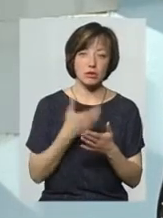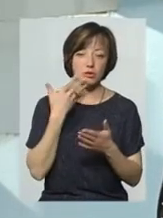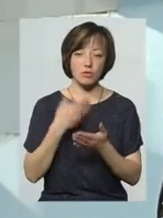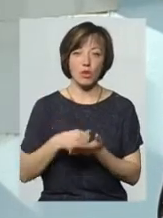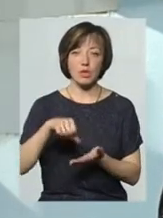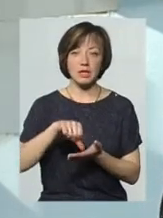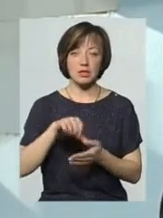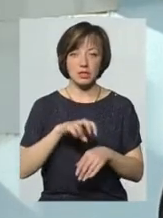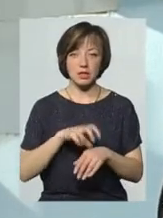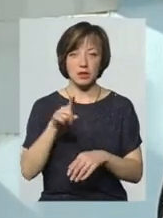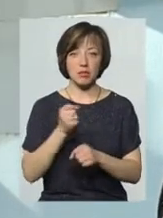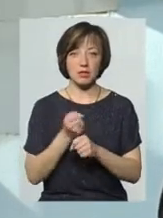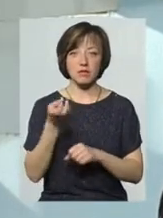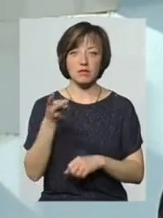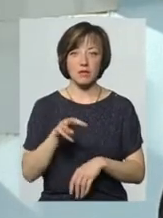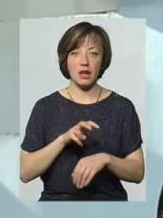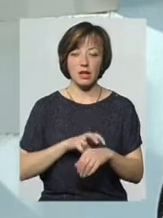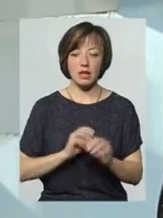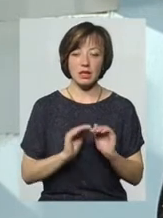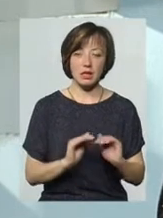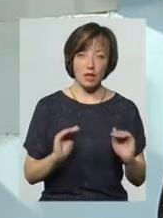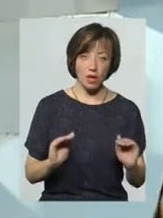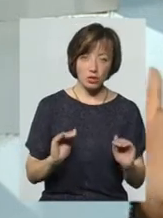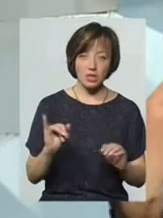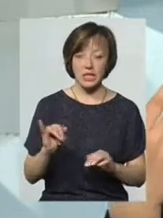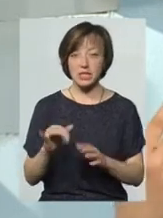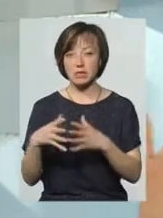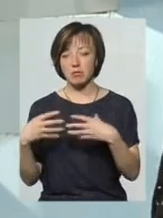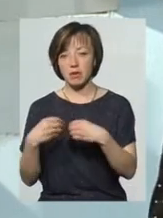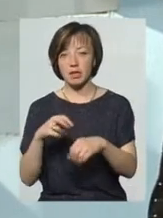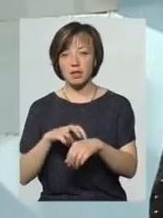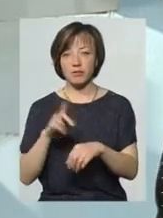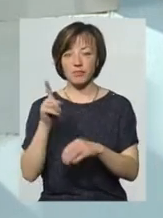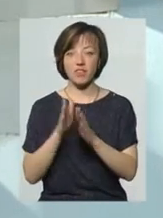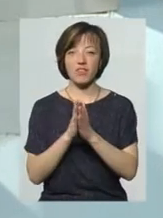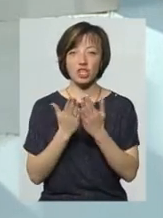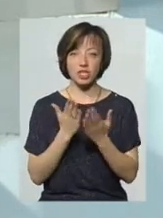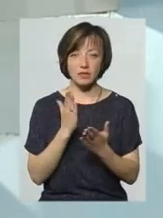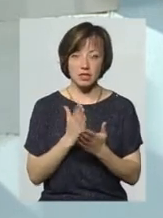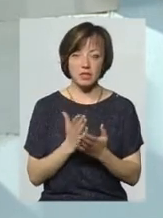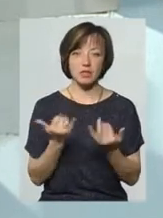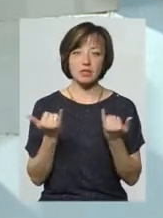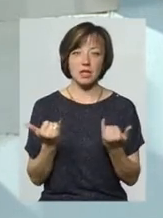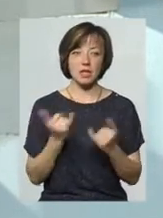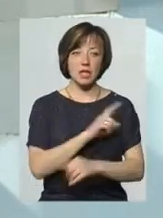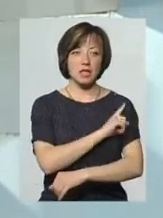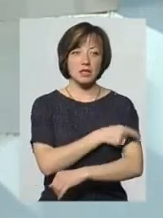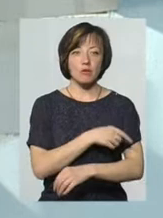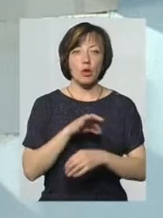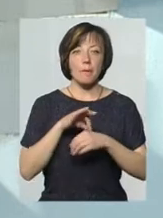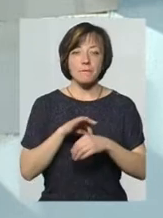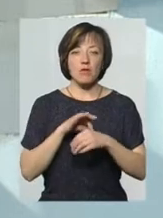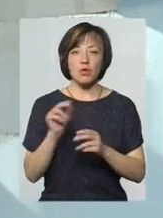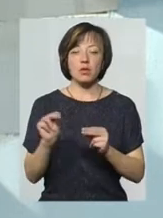дільничного лікаря. тепер у нас там працює 2 лікаря педіатр і сімейний лікар. В книжківцях є амбулаторії і зараз інтенсивно проводяться